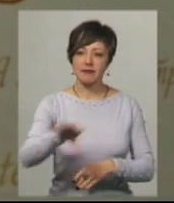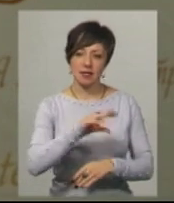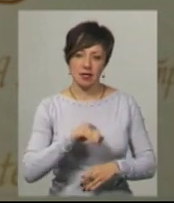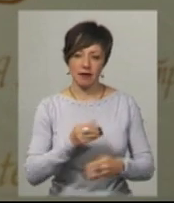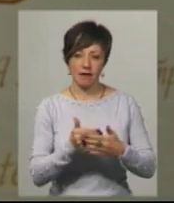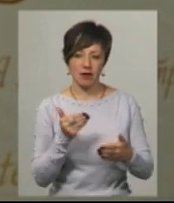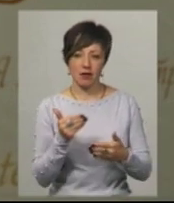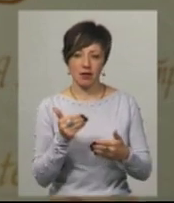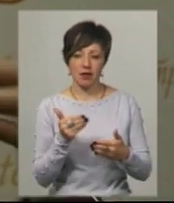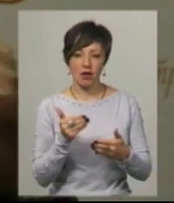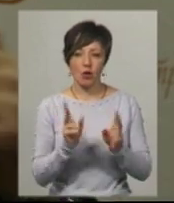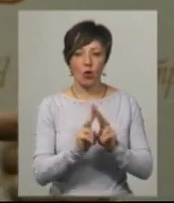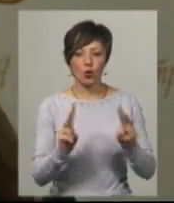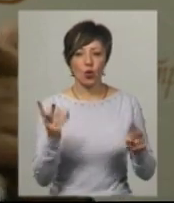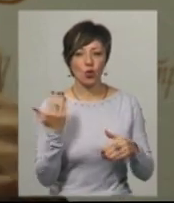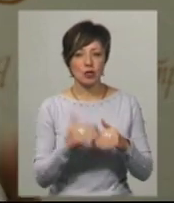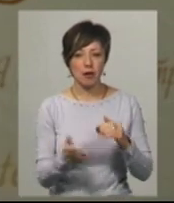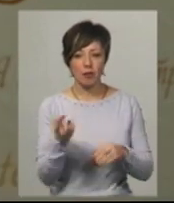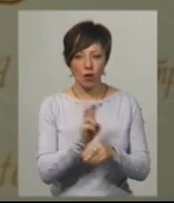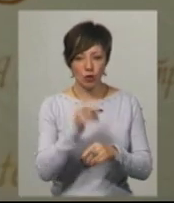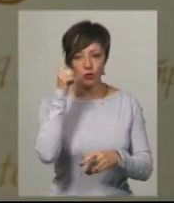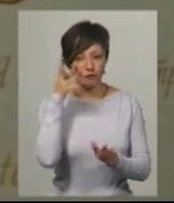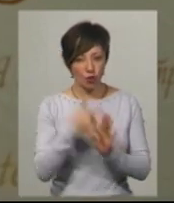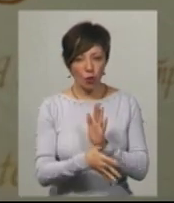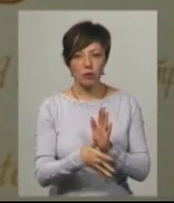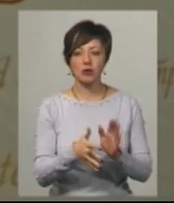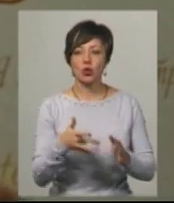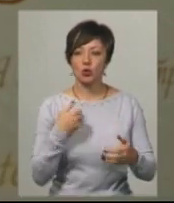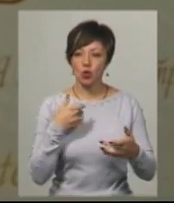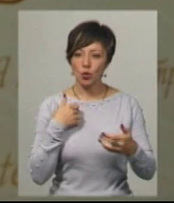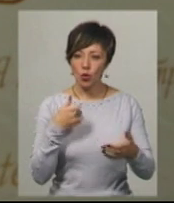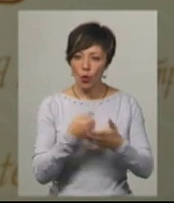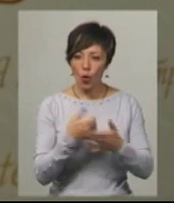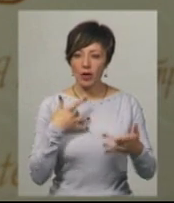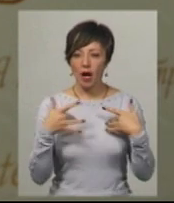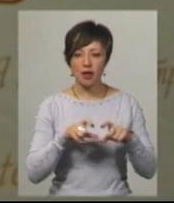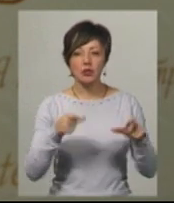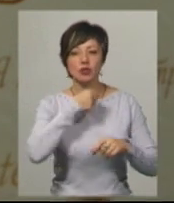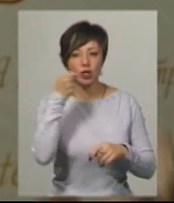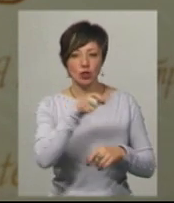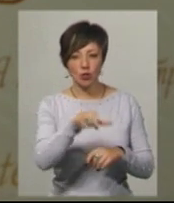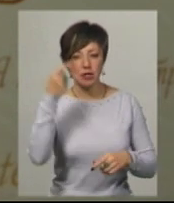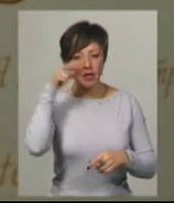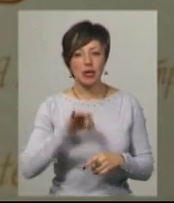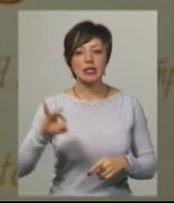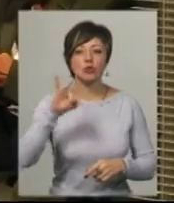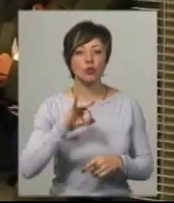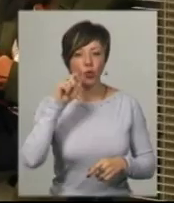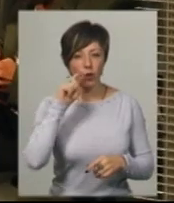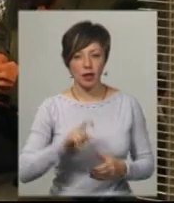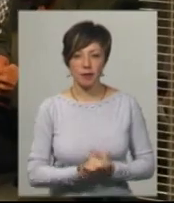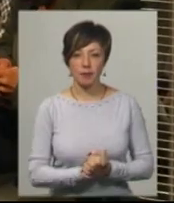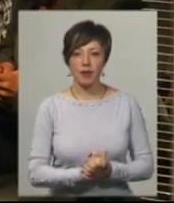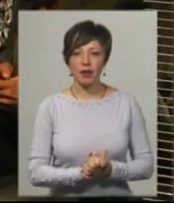скажімо, тих, хто вже приходить усвідомлено в стіни театру, і до найстарших людей, які знають історію України.